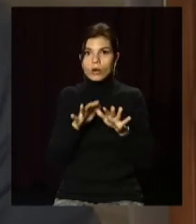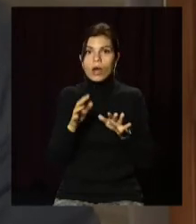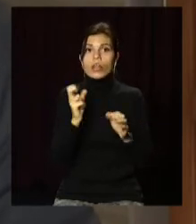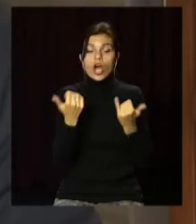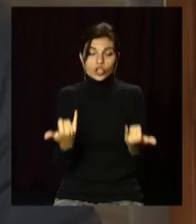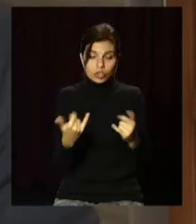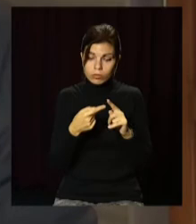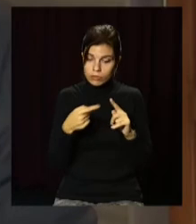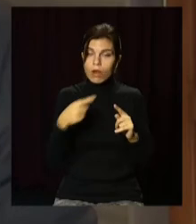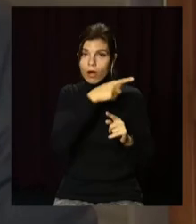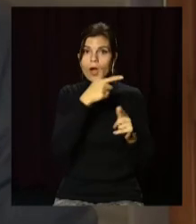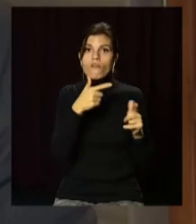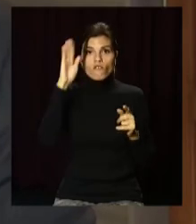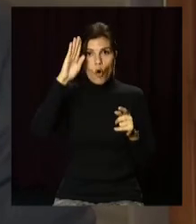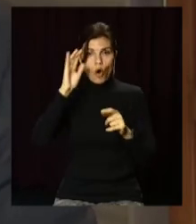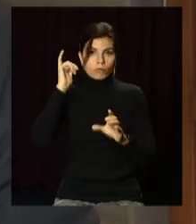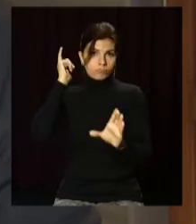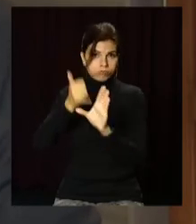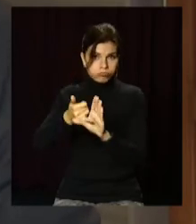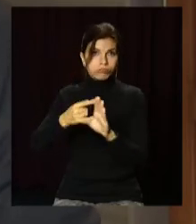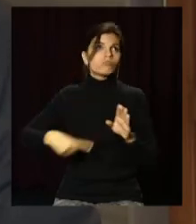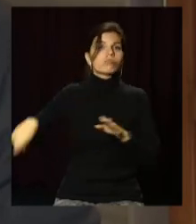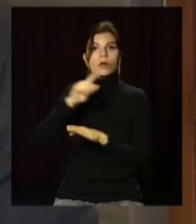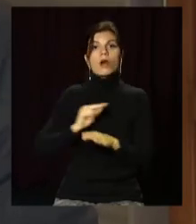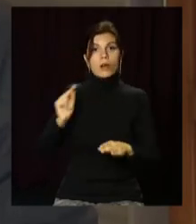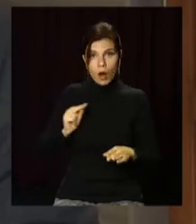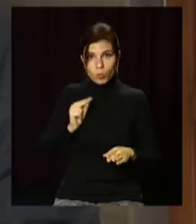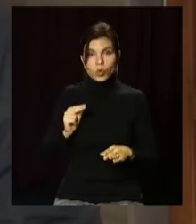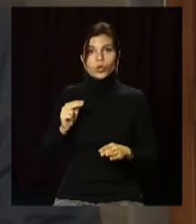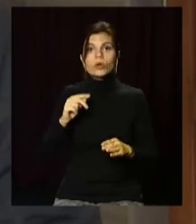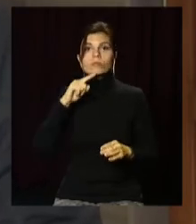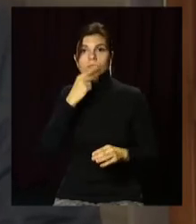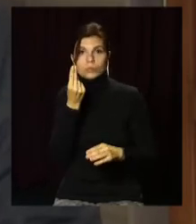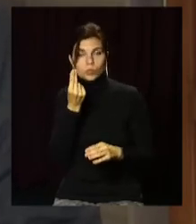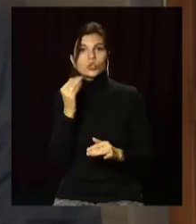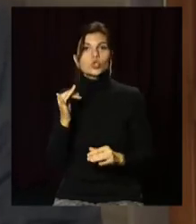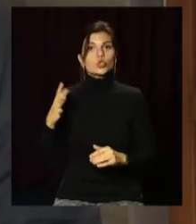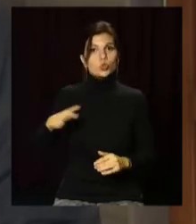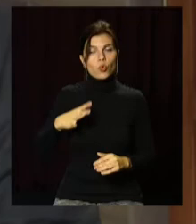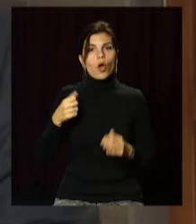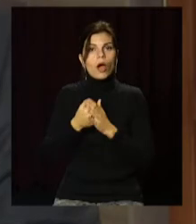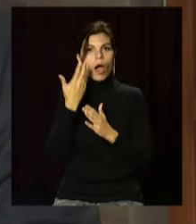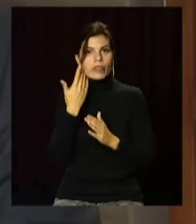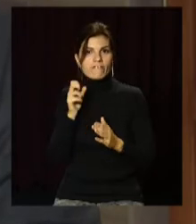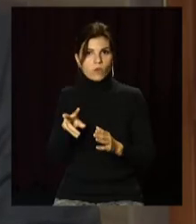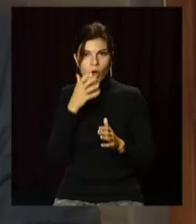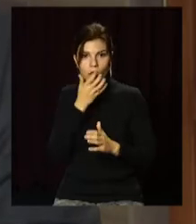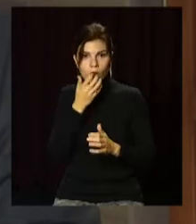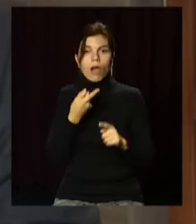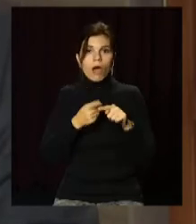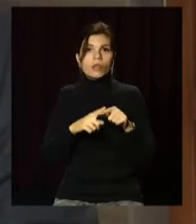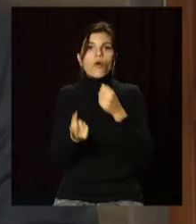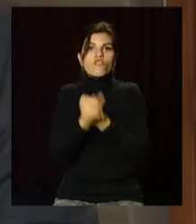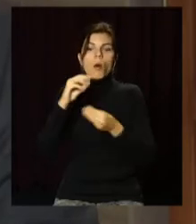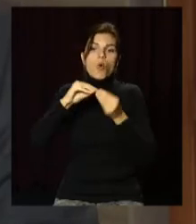данному етапі вони заповняються холодною водою, дабы економити средства. І це нам допоможе виявити проблеми,